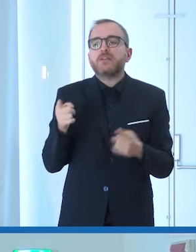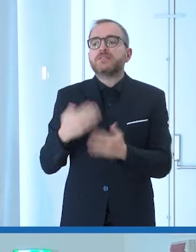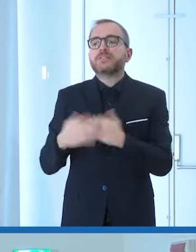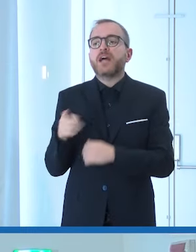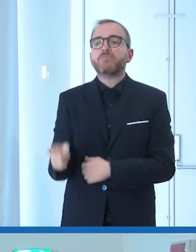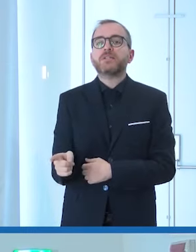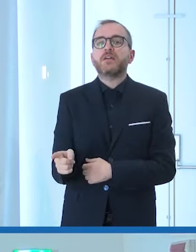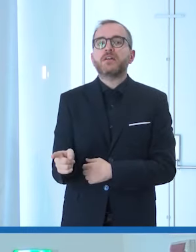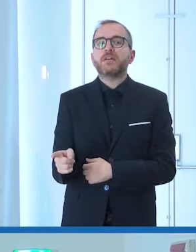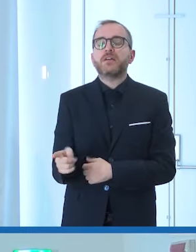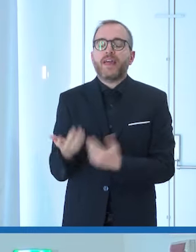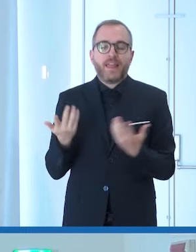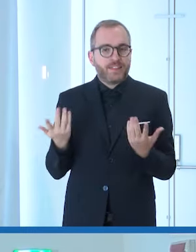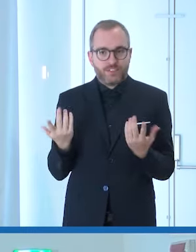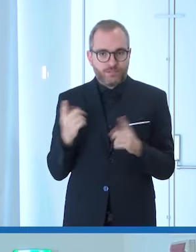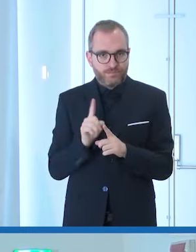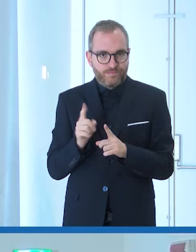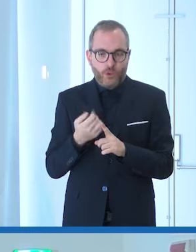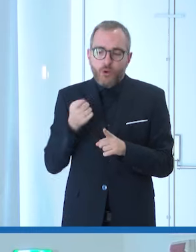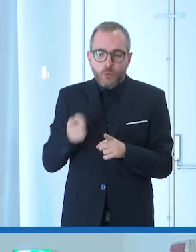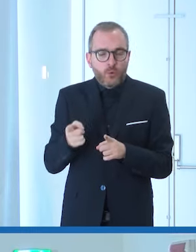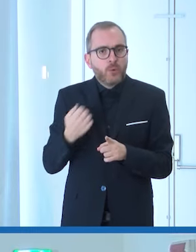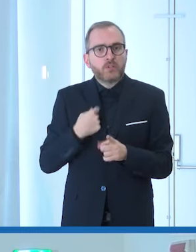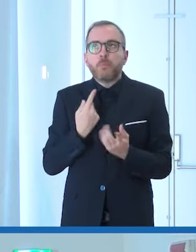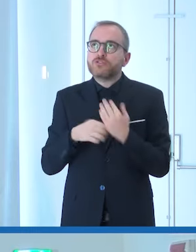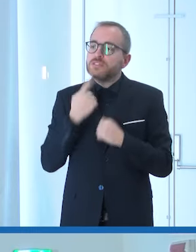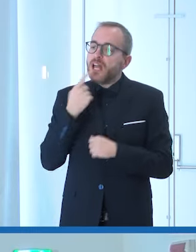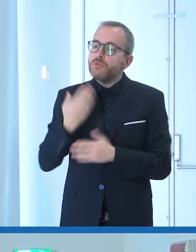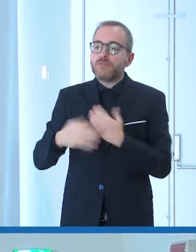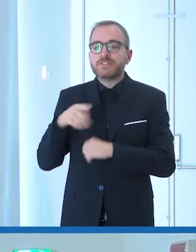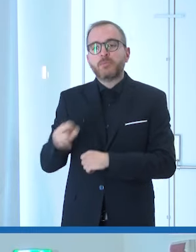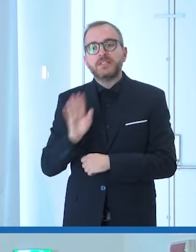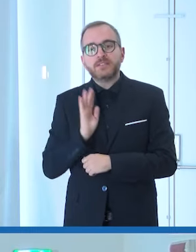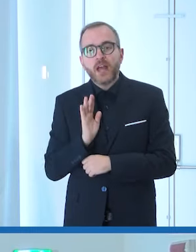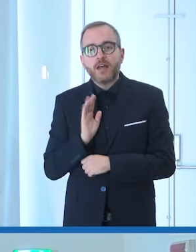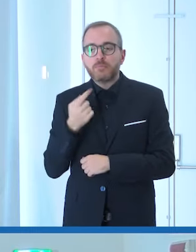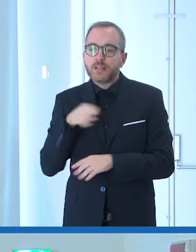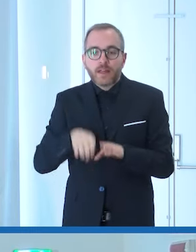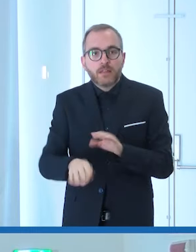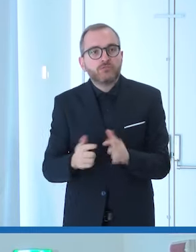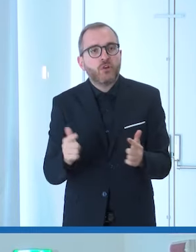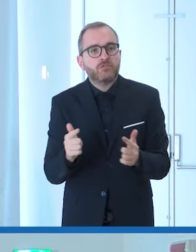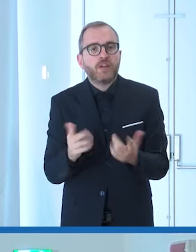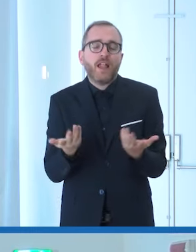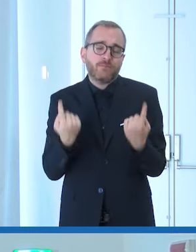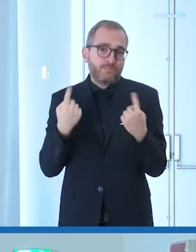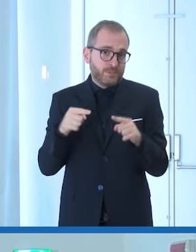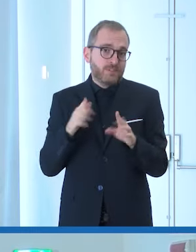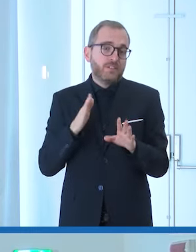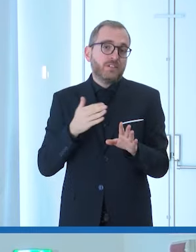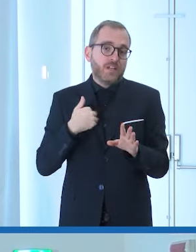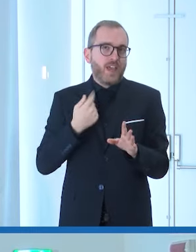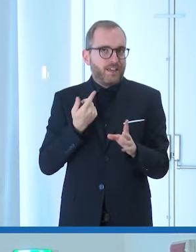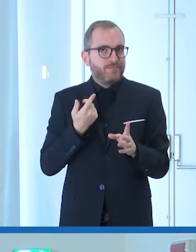che nel fare quell'azione Gianfranco abbia una disabilità e credo che sia proprio un